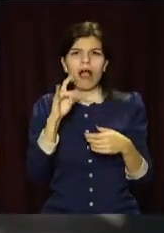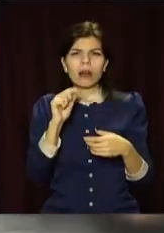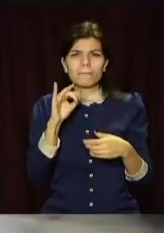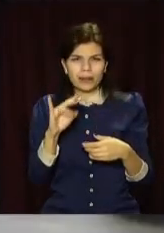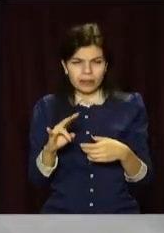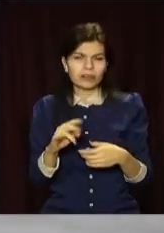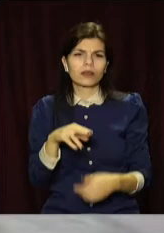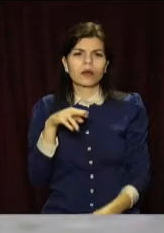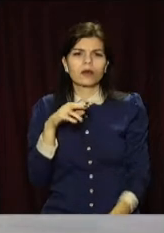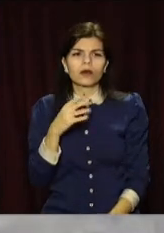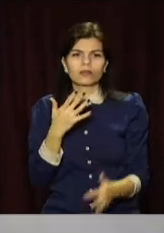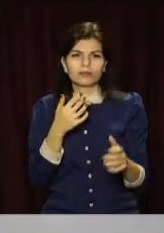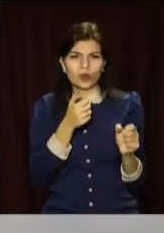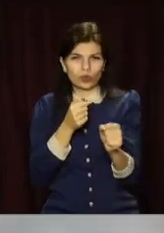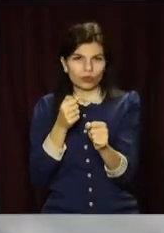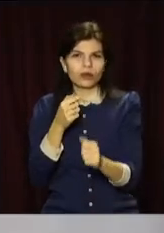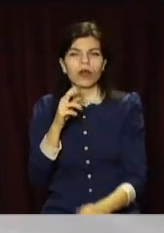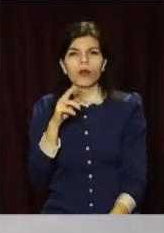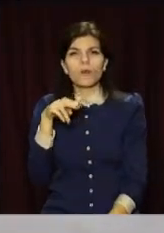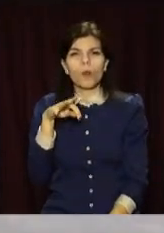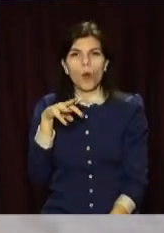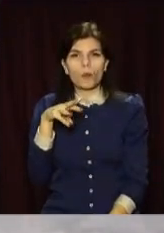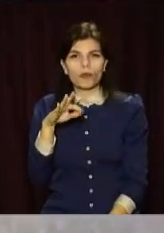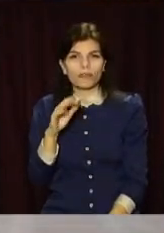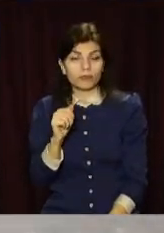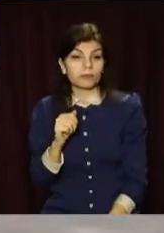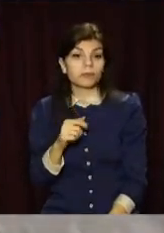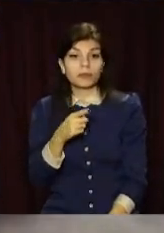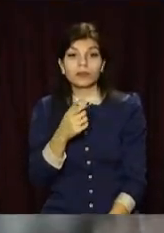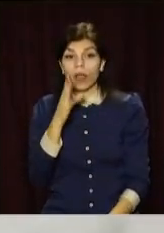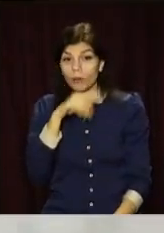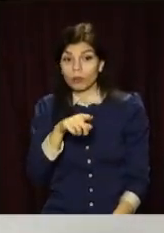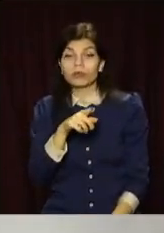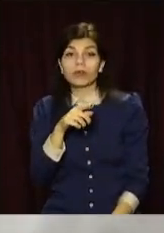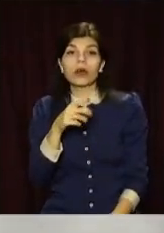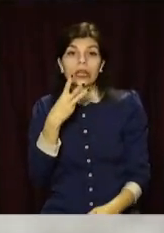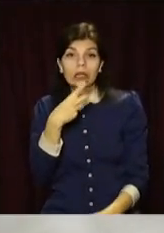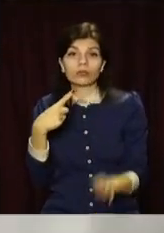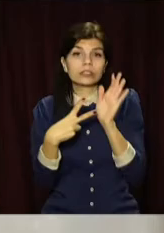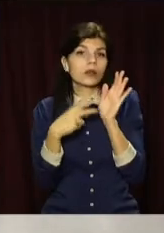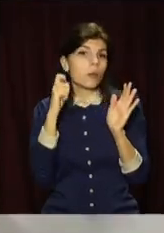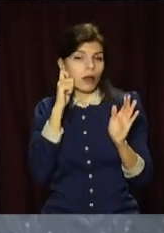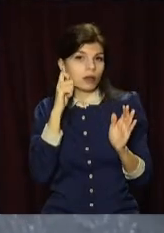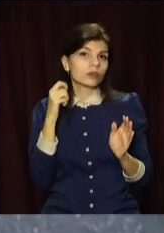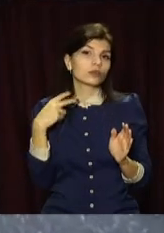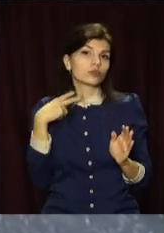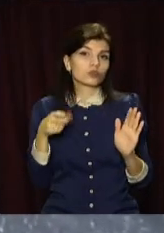Поліція порушила кримінальне провадження, зловмисникам загрожує позбавлення волі від трьох до семи років.